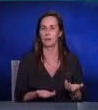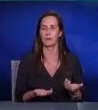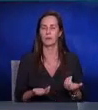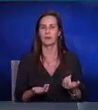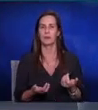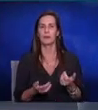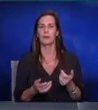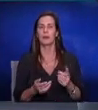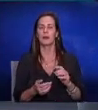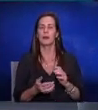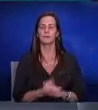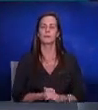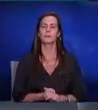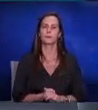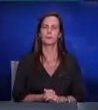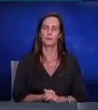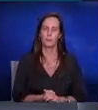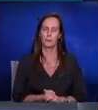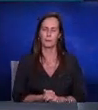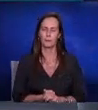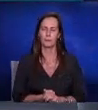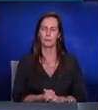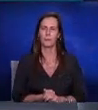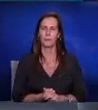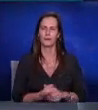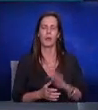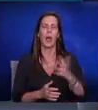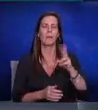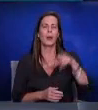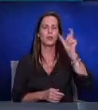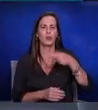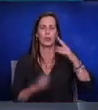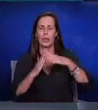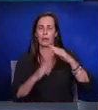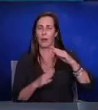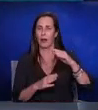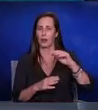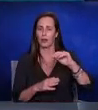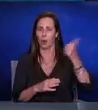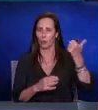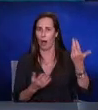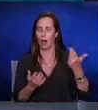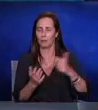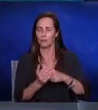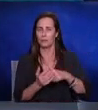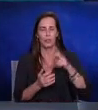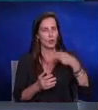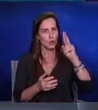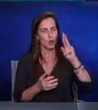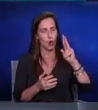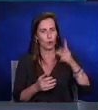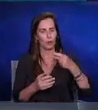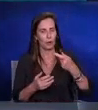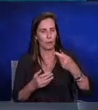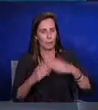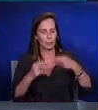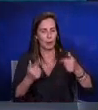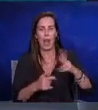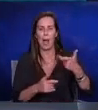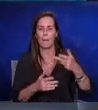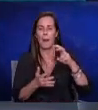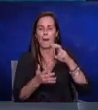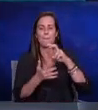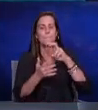שאנשים שיש להם יותר מדירה אחת, ייפטרו מהדירות האלה כדי שיהיה יותר צעד דירות למה ממש רכישה זה לא צעד נכון?